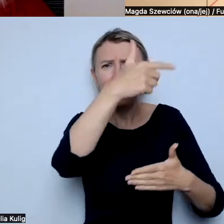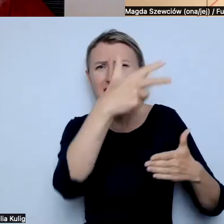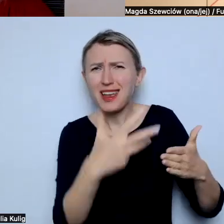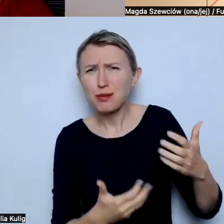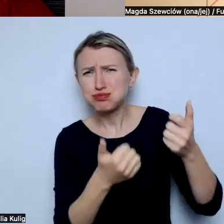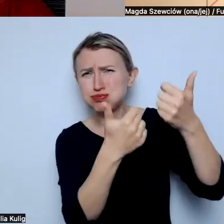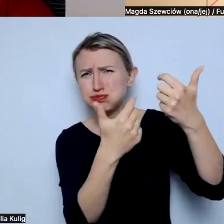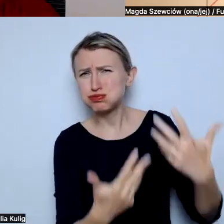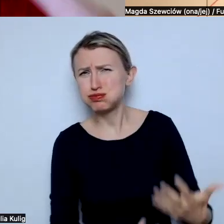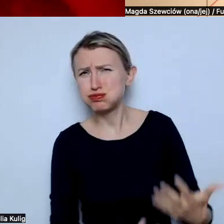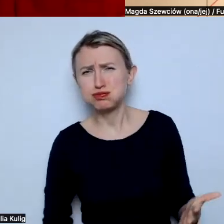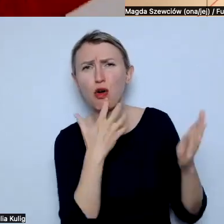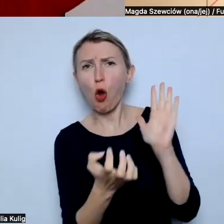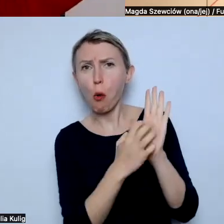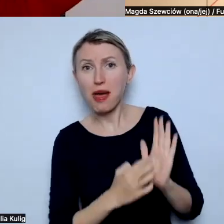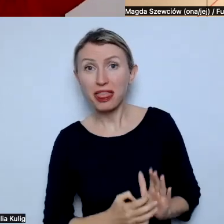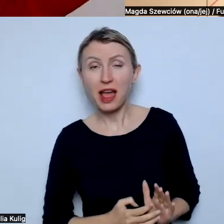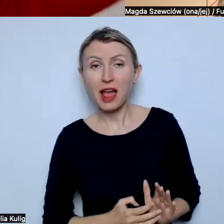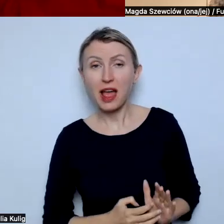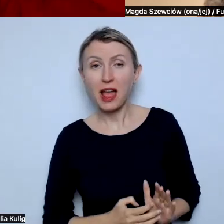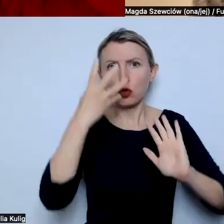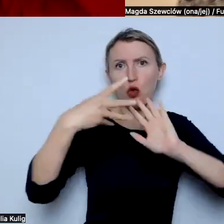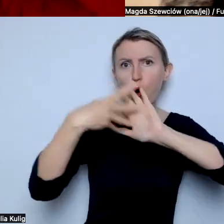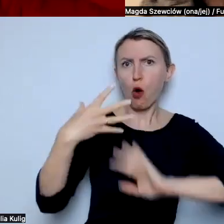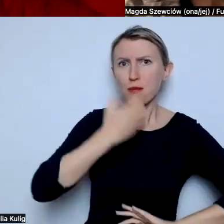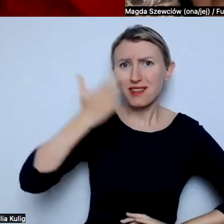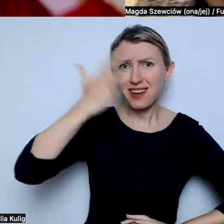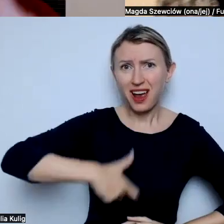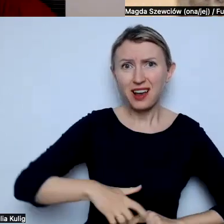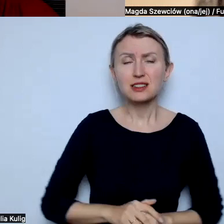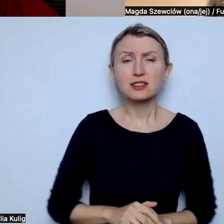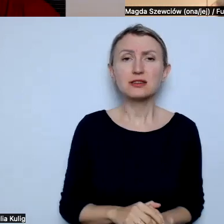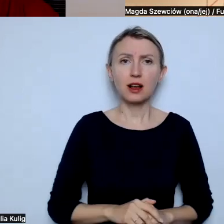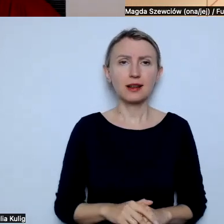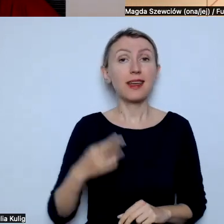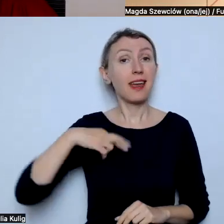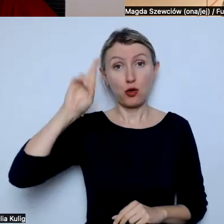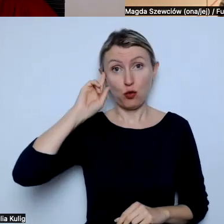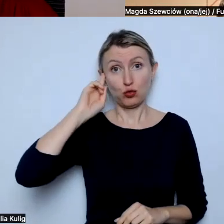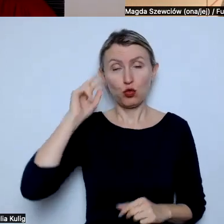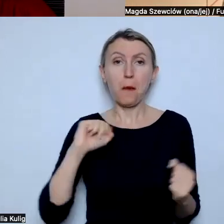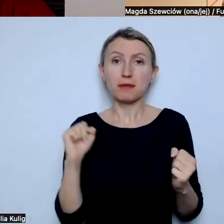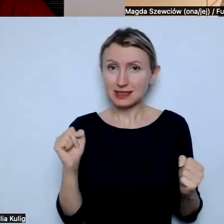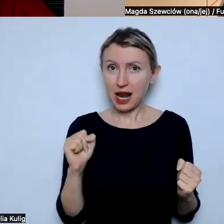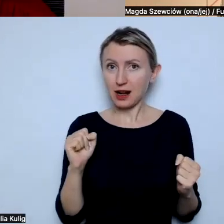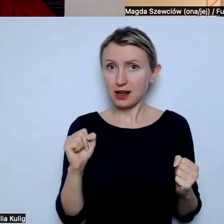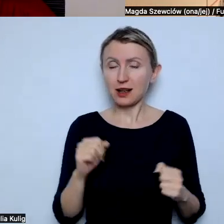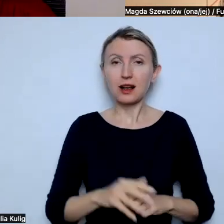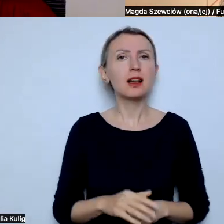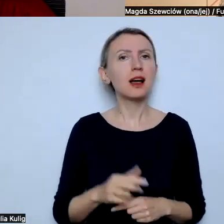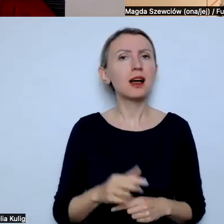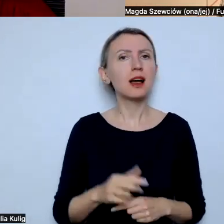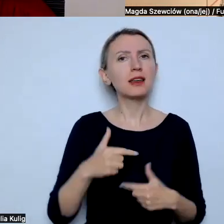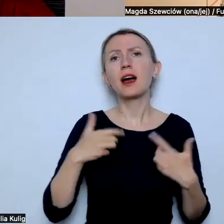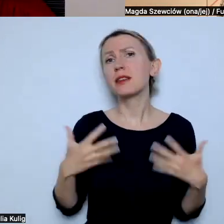setki komentarzy, w których nas się obraża. Więc ja rozumiem ten strach i znowu nie chciałabym